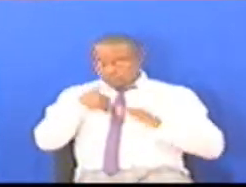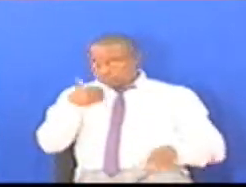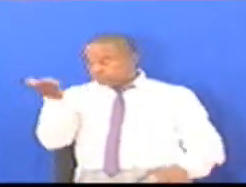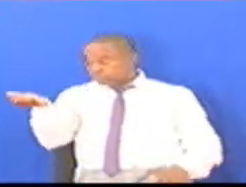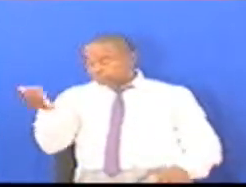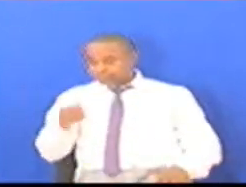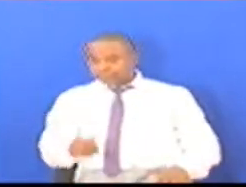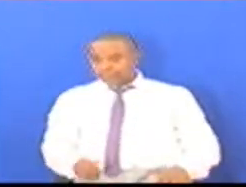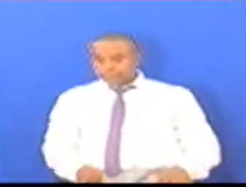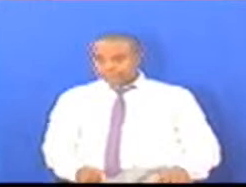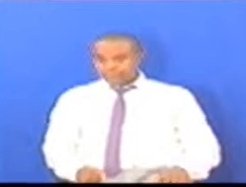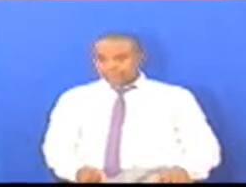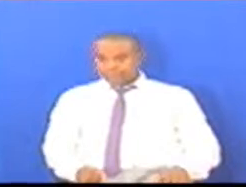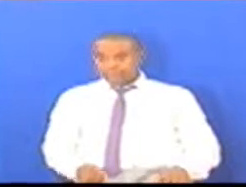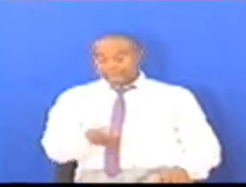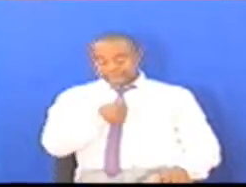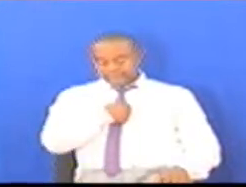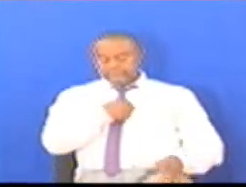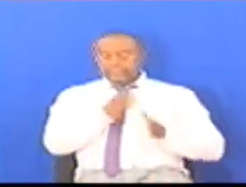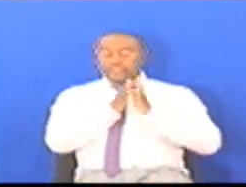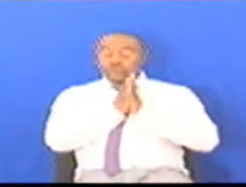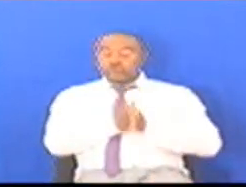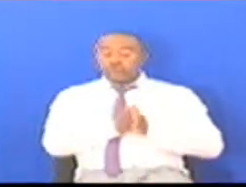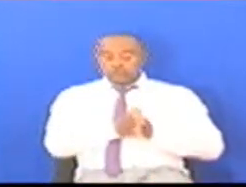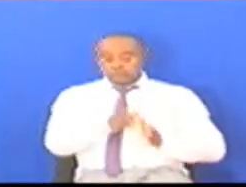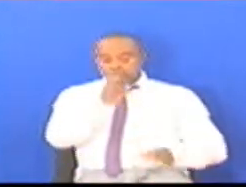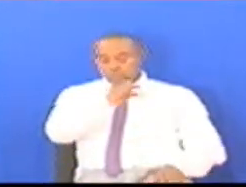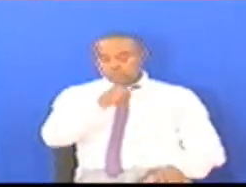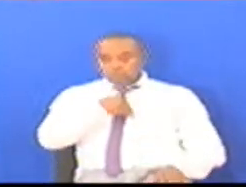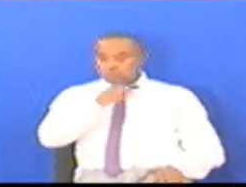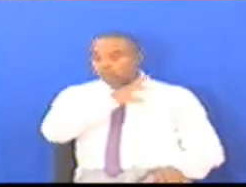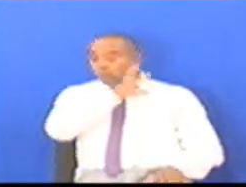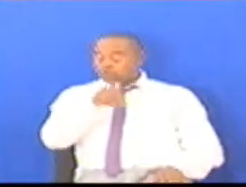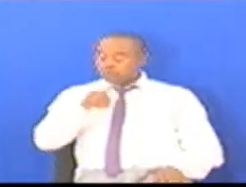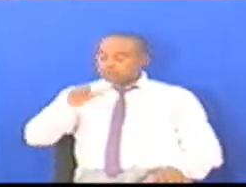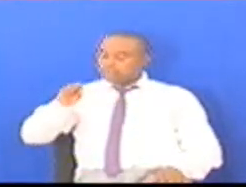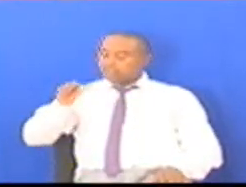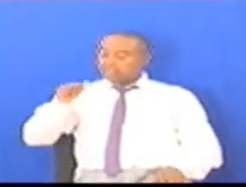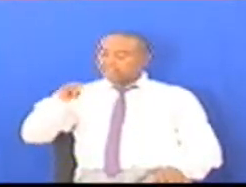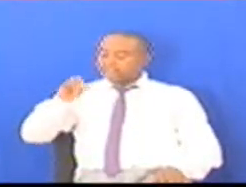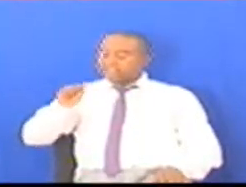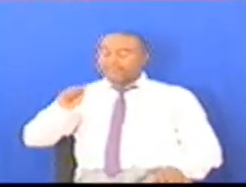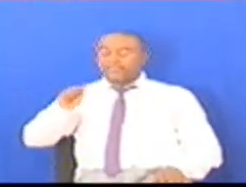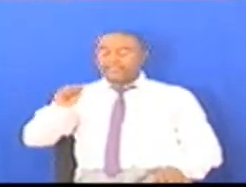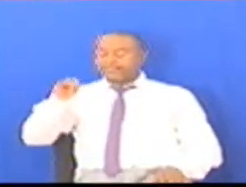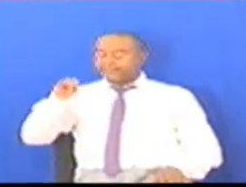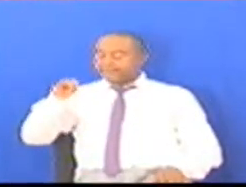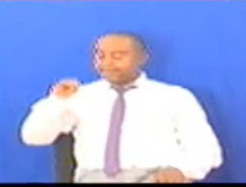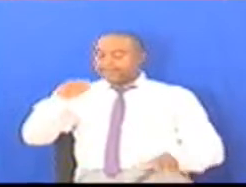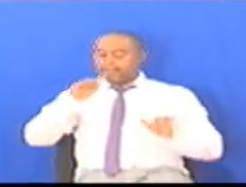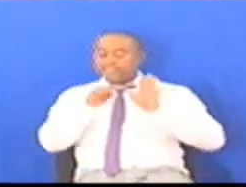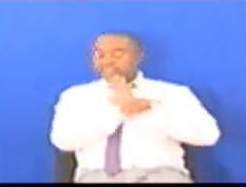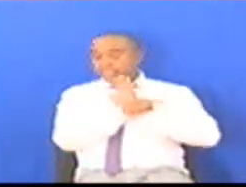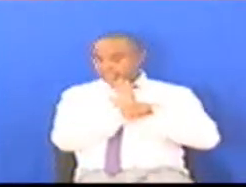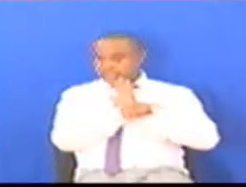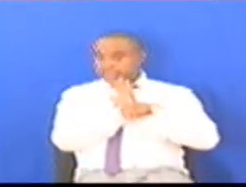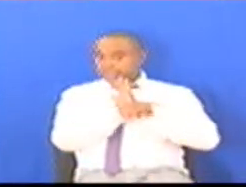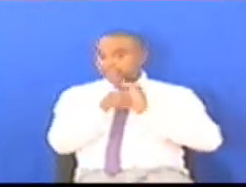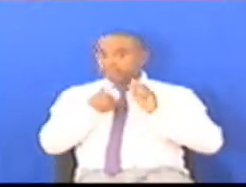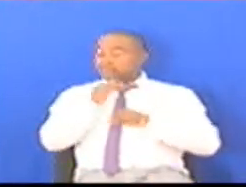sasa Ni shukuru Wapigia kura wangu ote Wasame wa shariki Na niwaeleze kwa mba Ile barabara